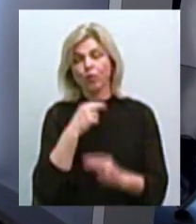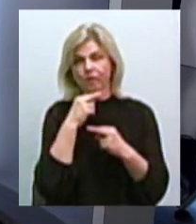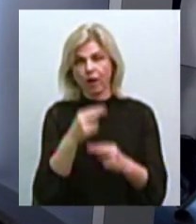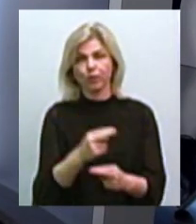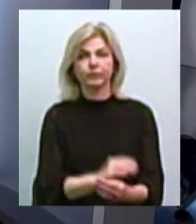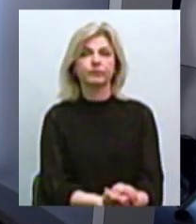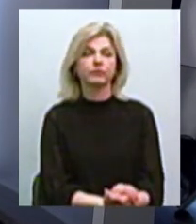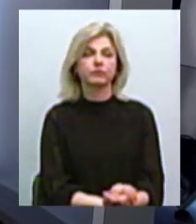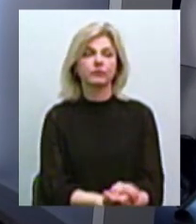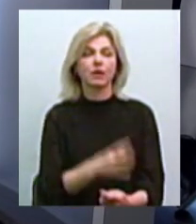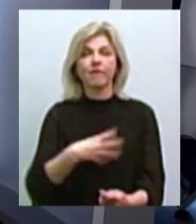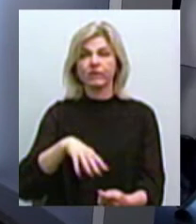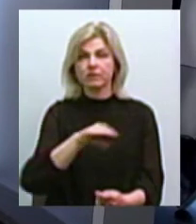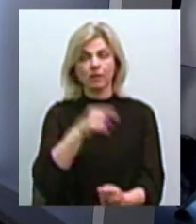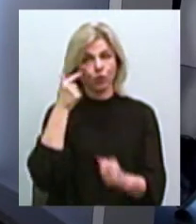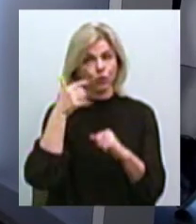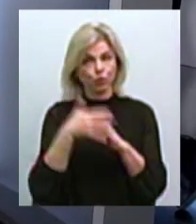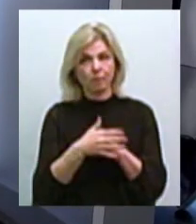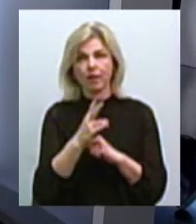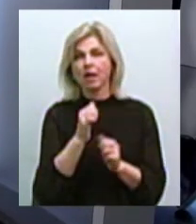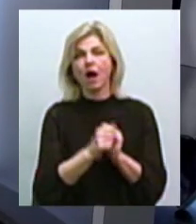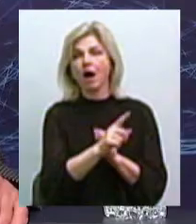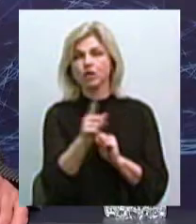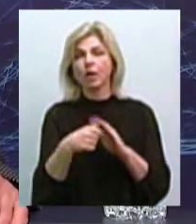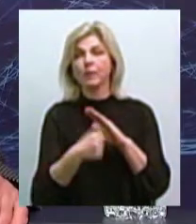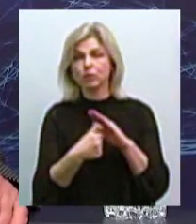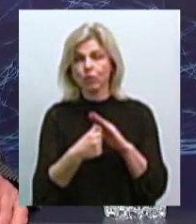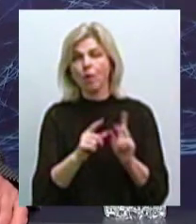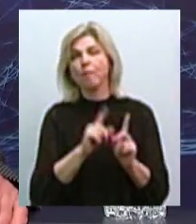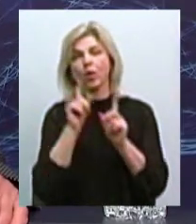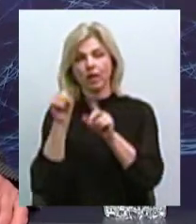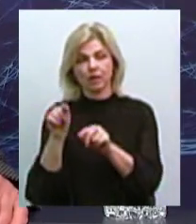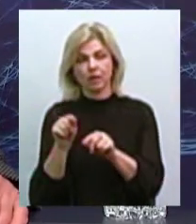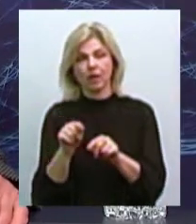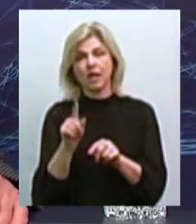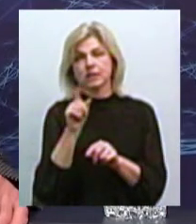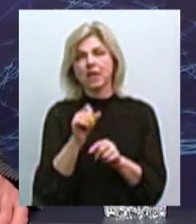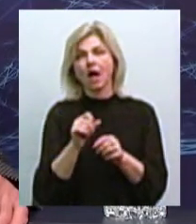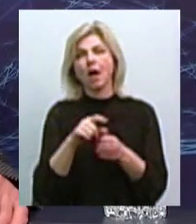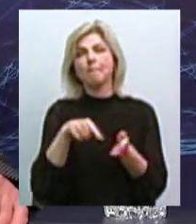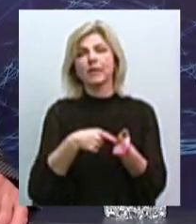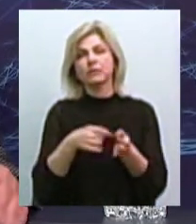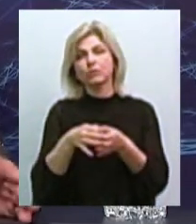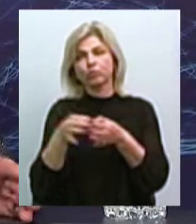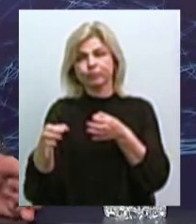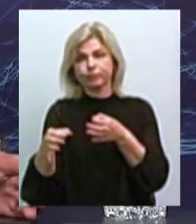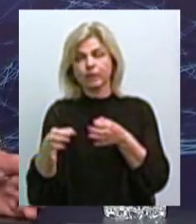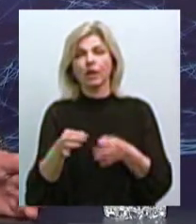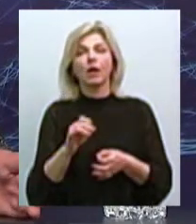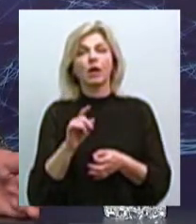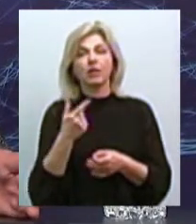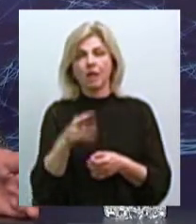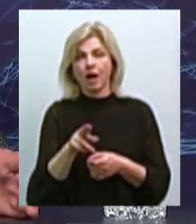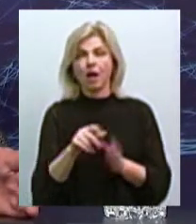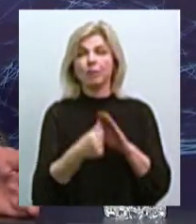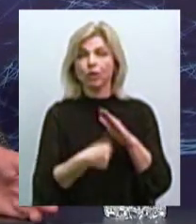що ми всі розуміємо, що не кожний безпритульний поїде за місто, тому, що для безпритульного